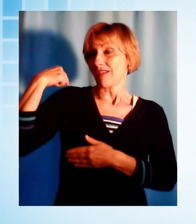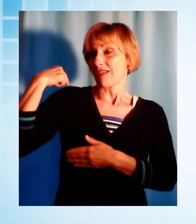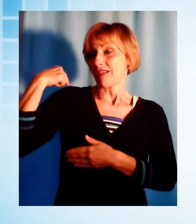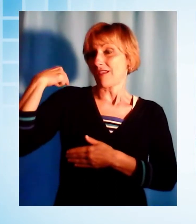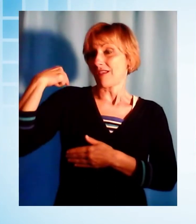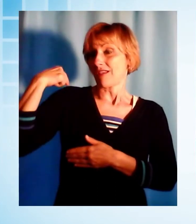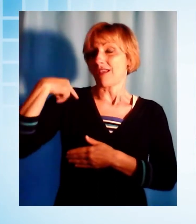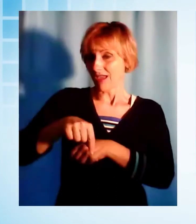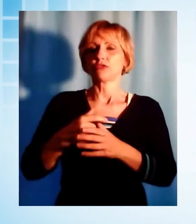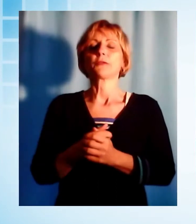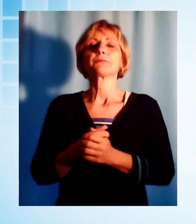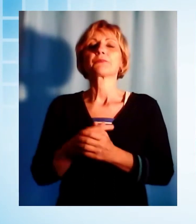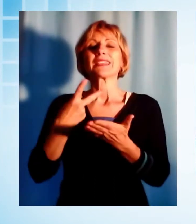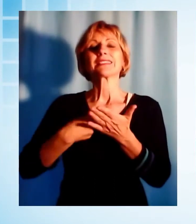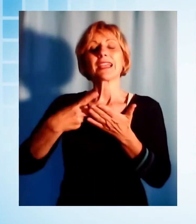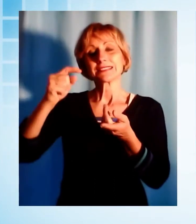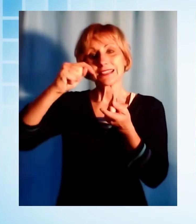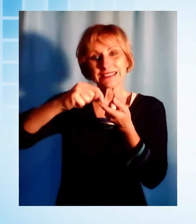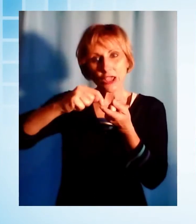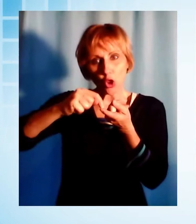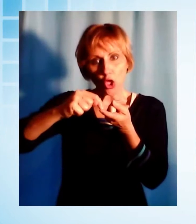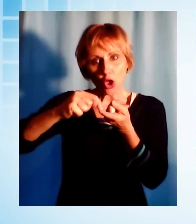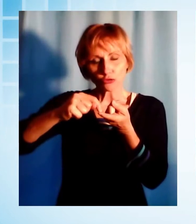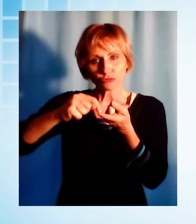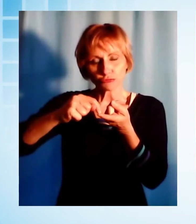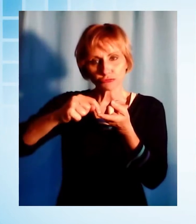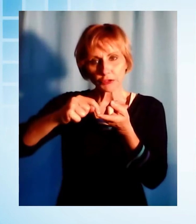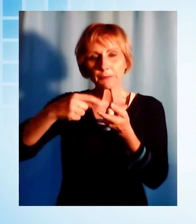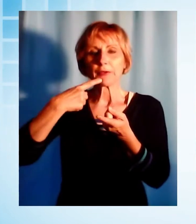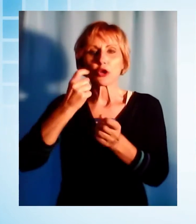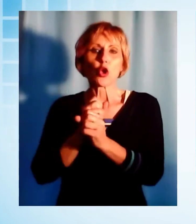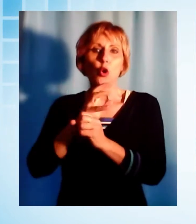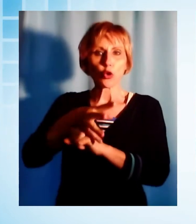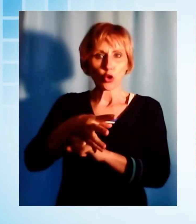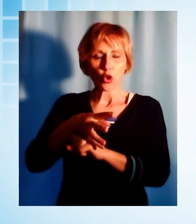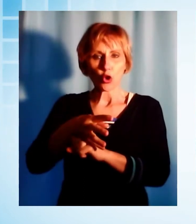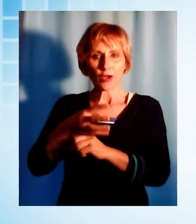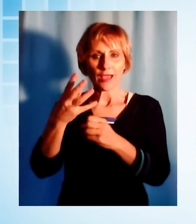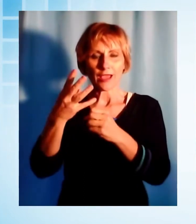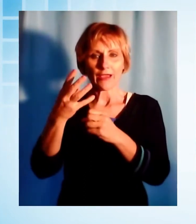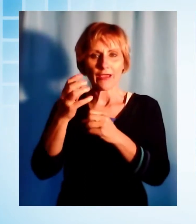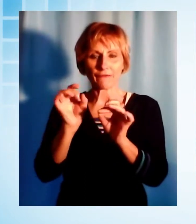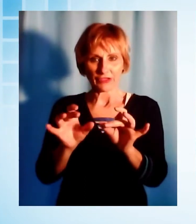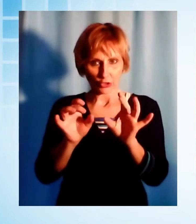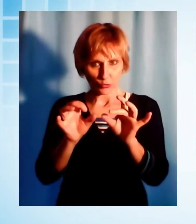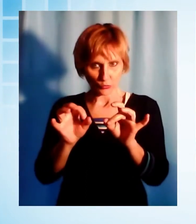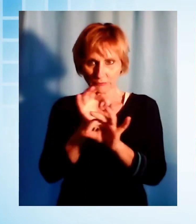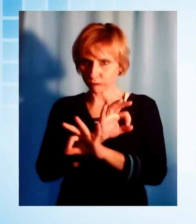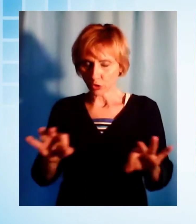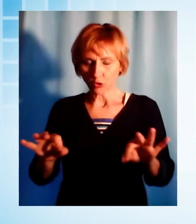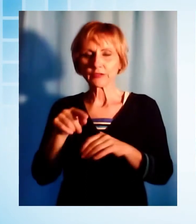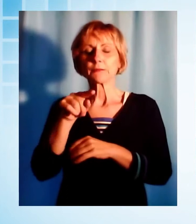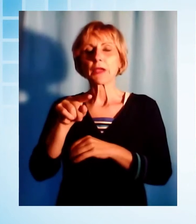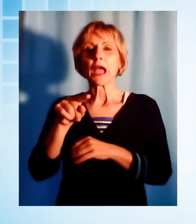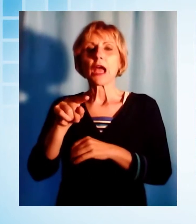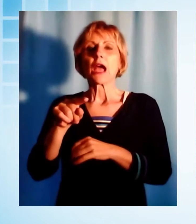anche se a dire la verità non tutti i laboratori hanno ancora a disposizione gli stick. Andiamo a vedere però quali sono le